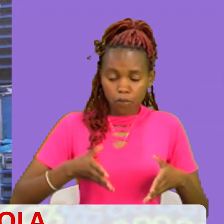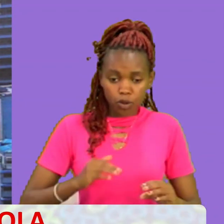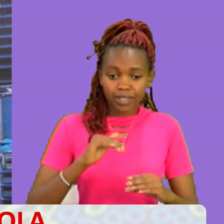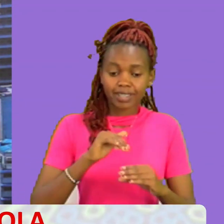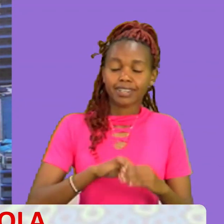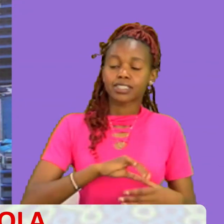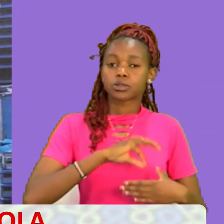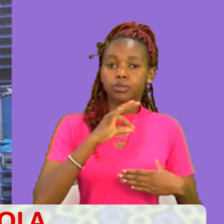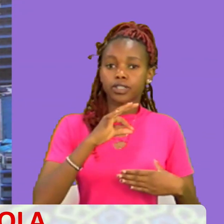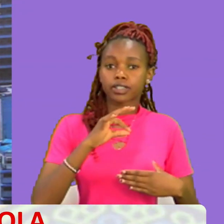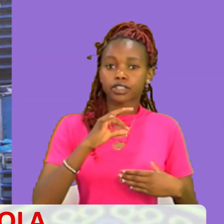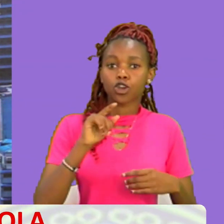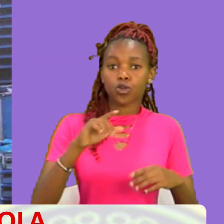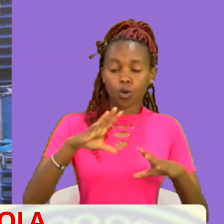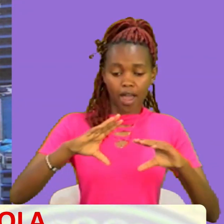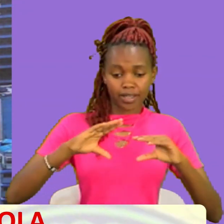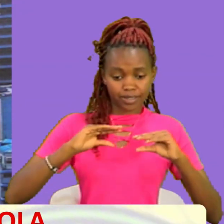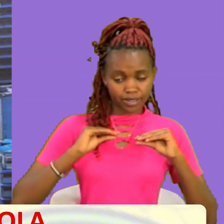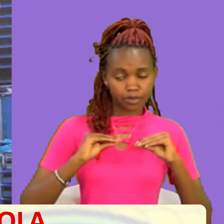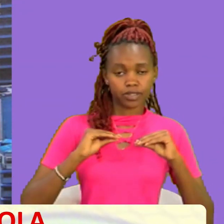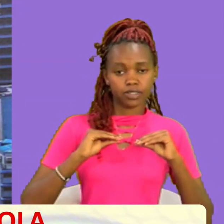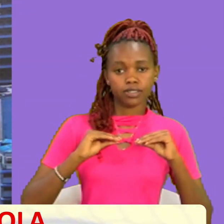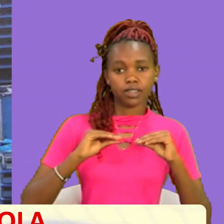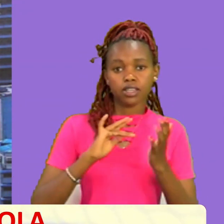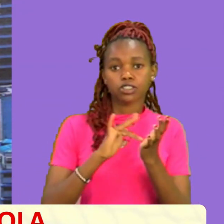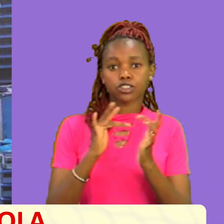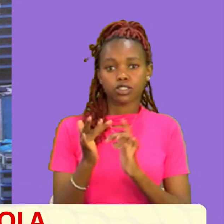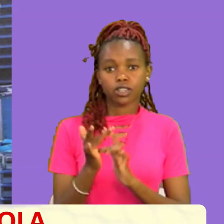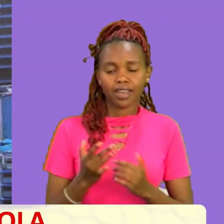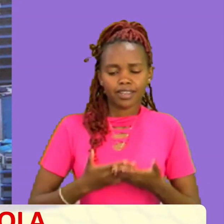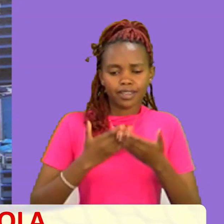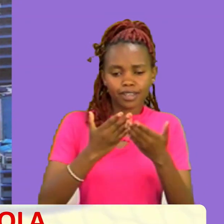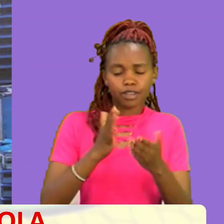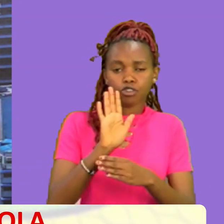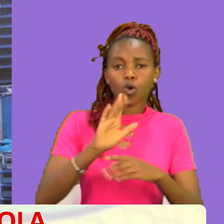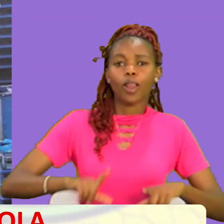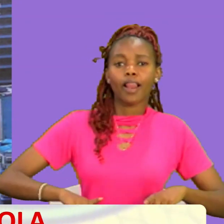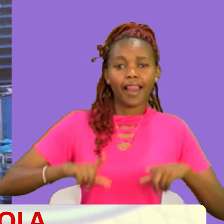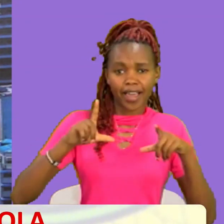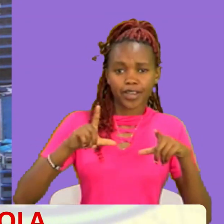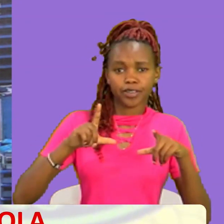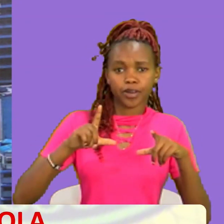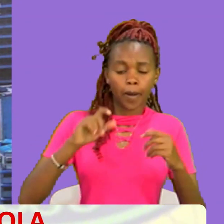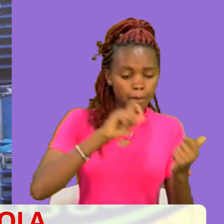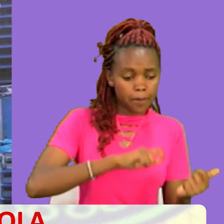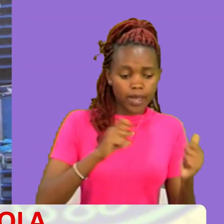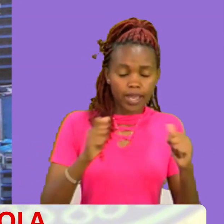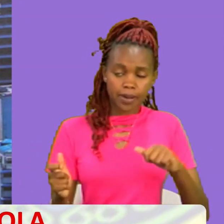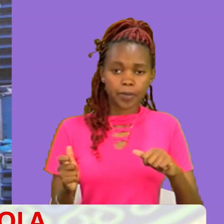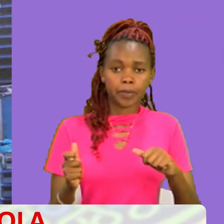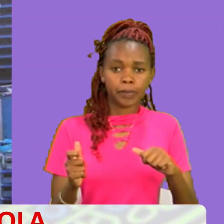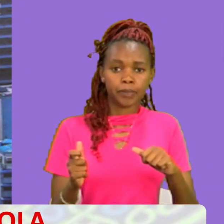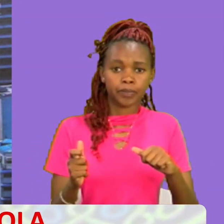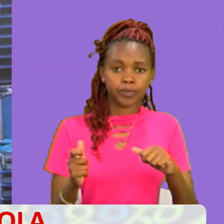Wewe kumukubali Ukisha mkubali Unapeana na maisha yako Unaenda ukabatizo kwa majimengi